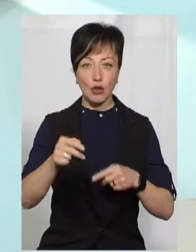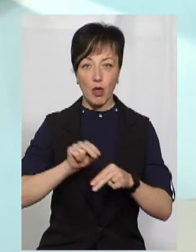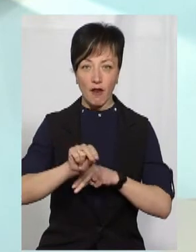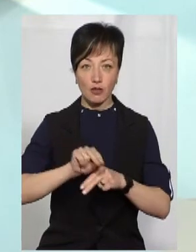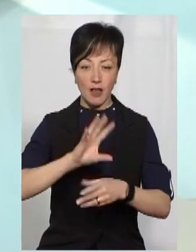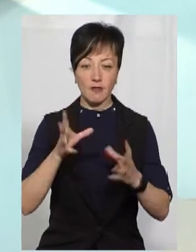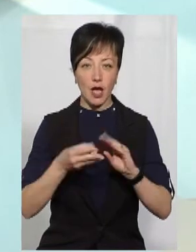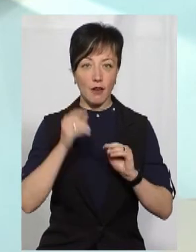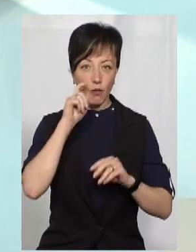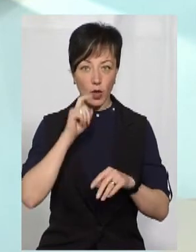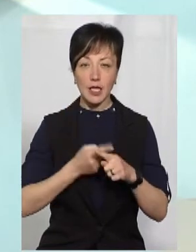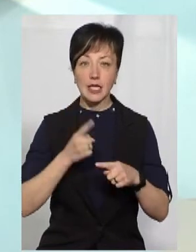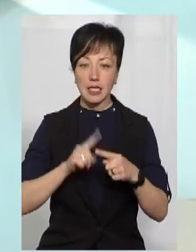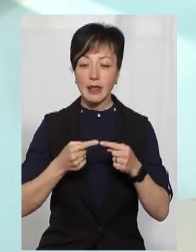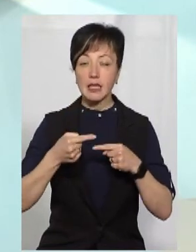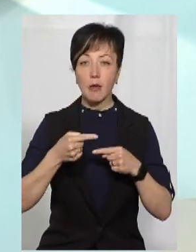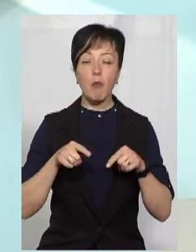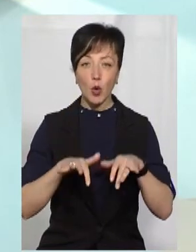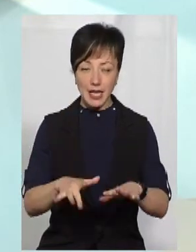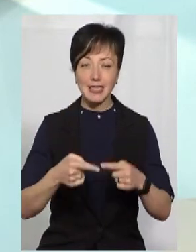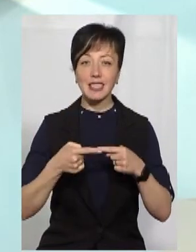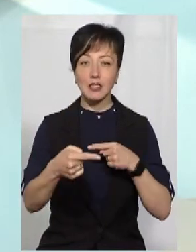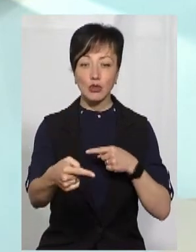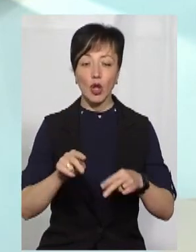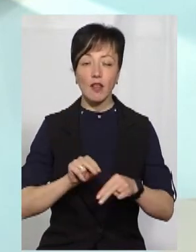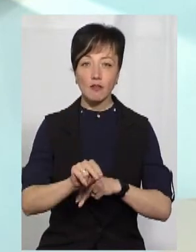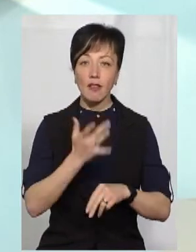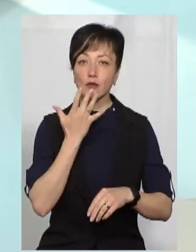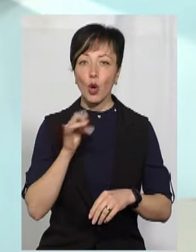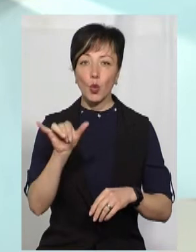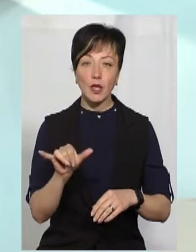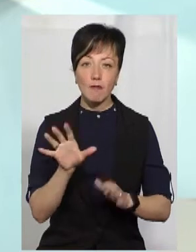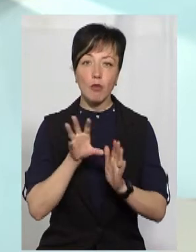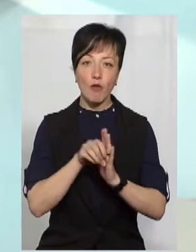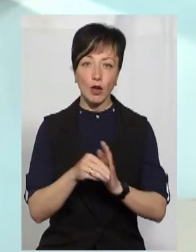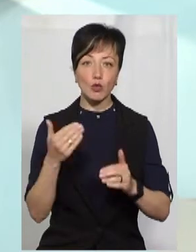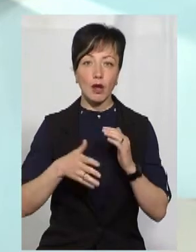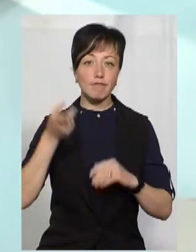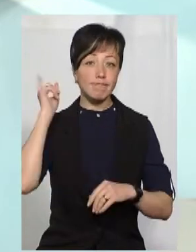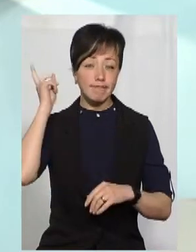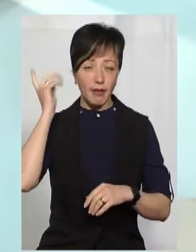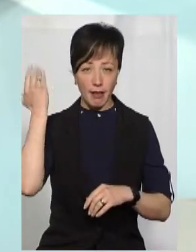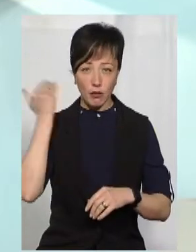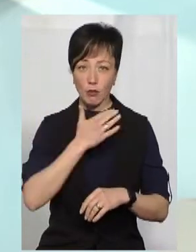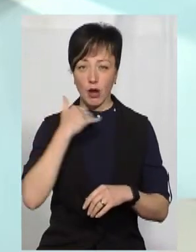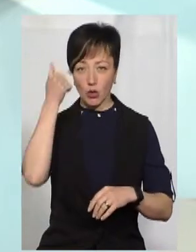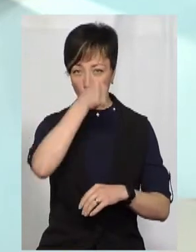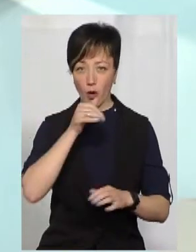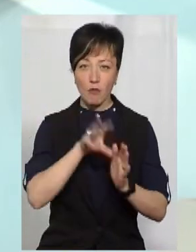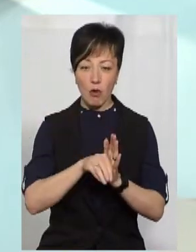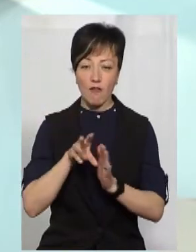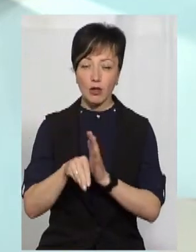взагалі в Україні, і процес дистанційного навчання в національному університеті впроваджений вже ген-ген коли, і вже багато років